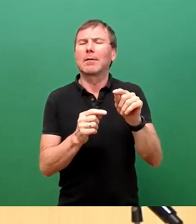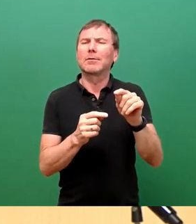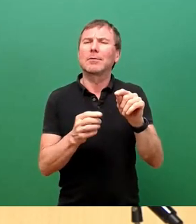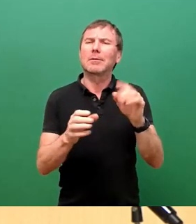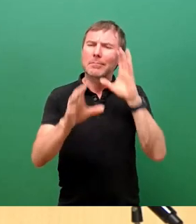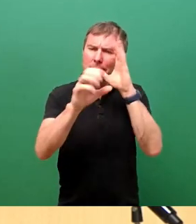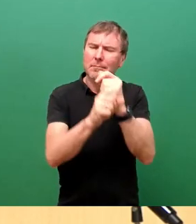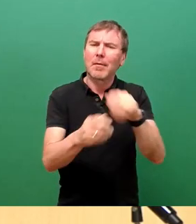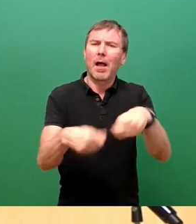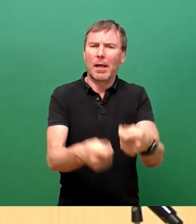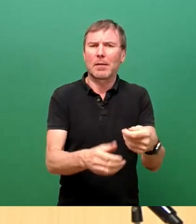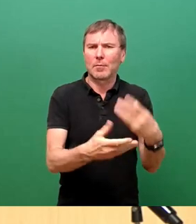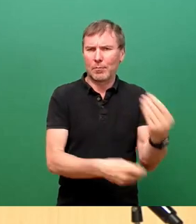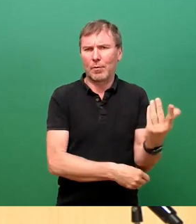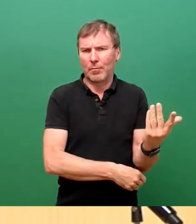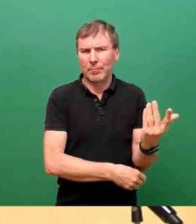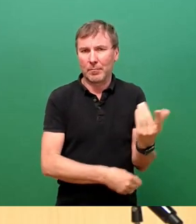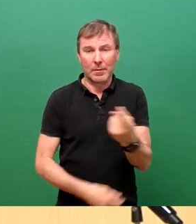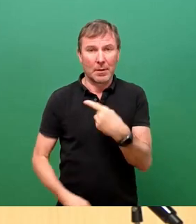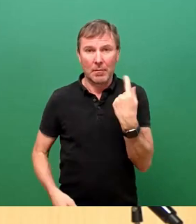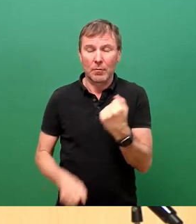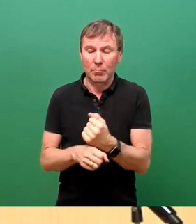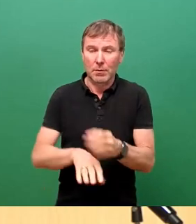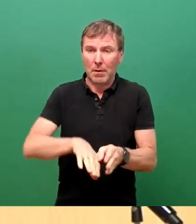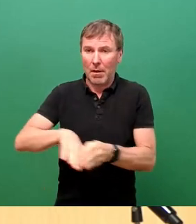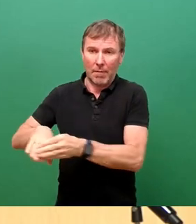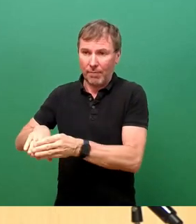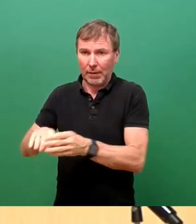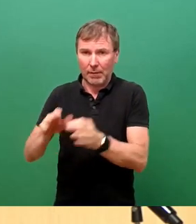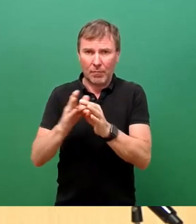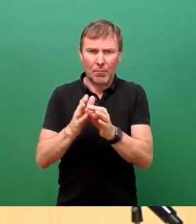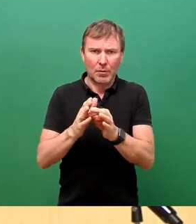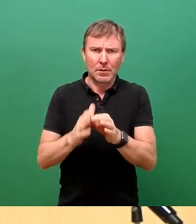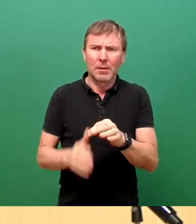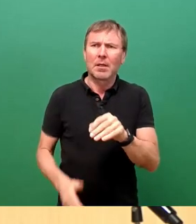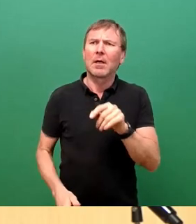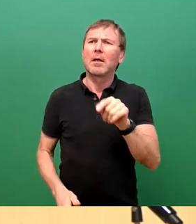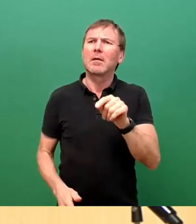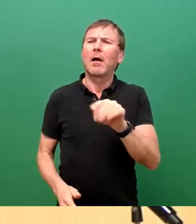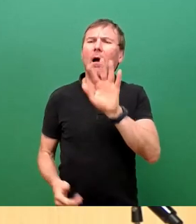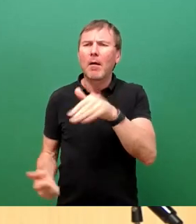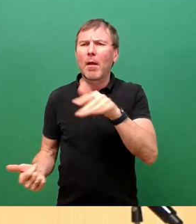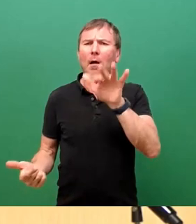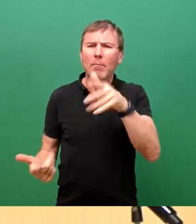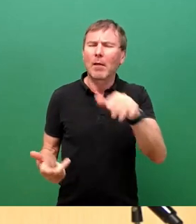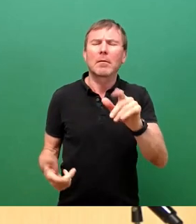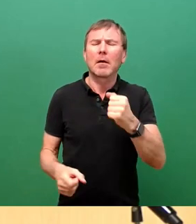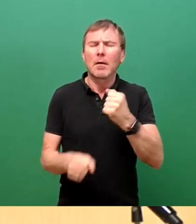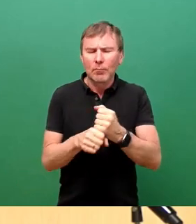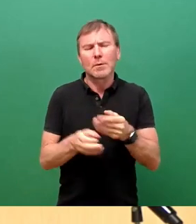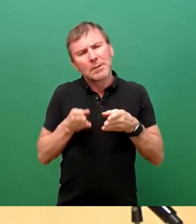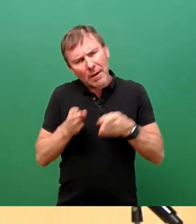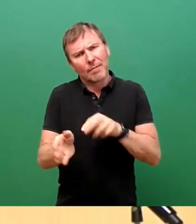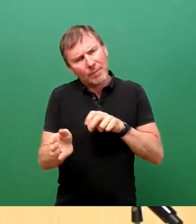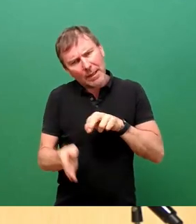Ich glaube, wir sollten wegkommen von dem Punkt, hier noch zigmal umzuplanen, sondern den Weg gehen in der Richtung,